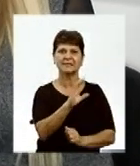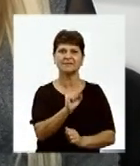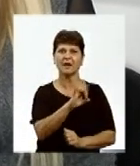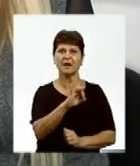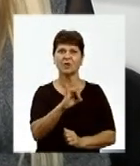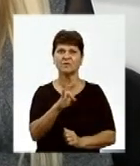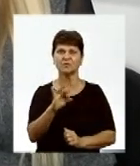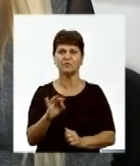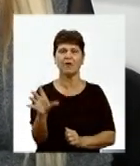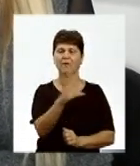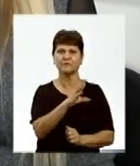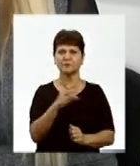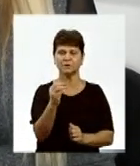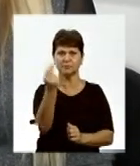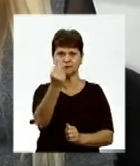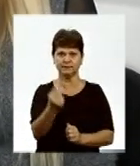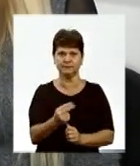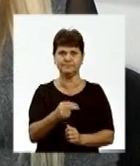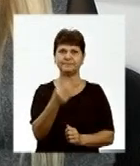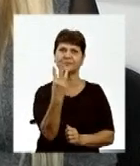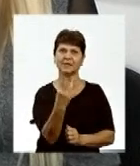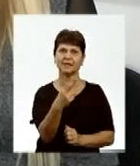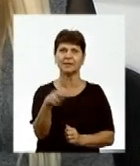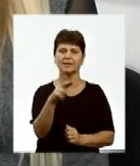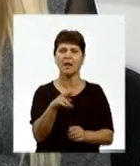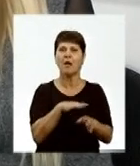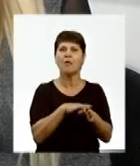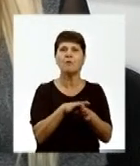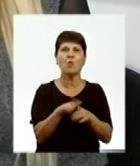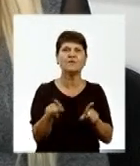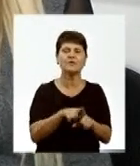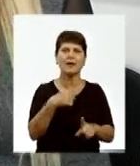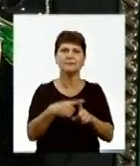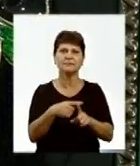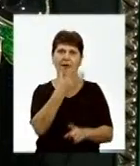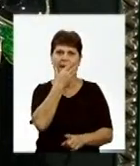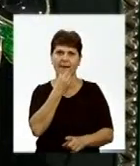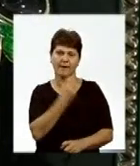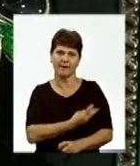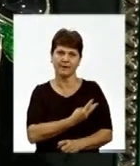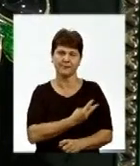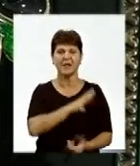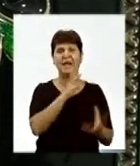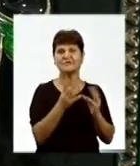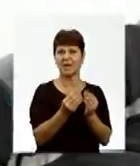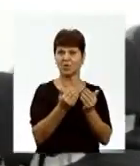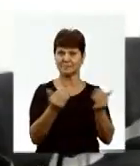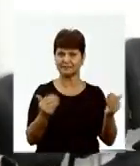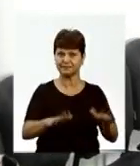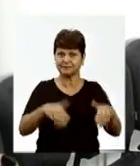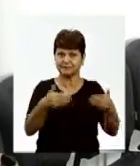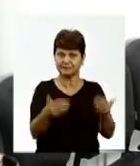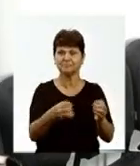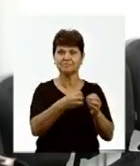ефекті 3D, іде вражає. Дійсно всі картини наповнені таким позитивом, такою гарною енергією. Загалом в експозиції представлено